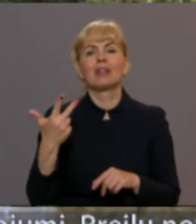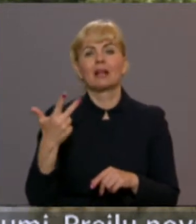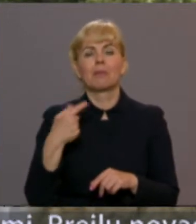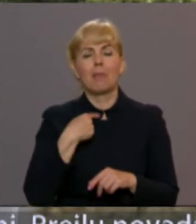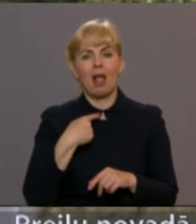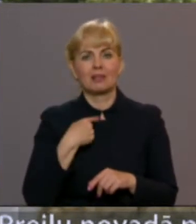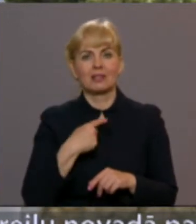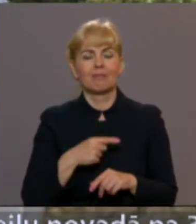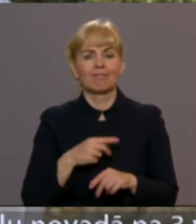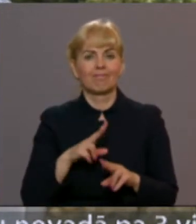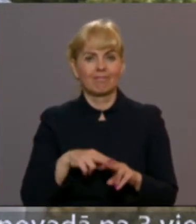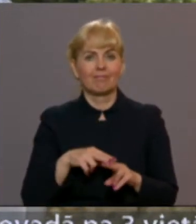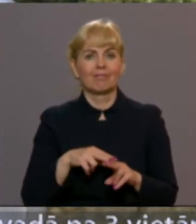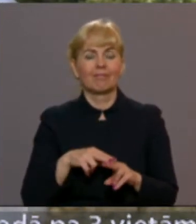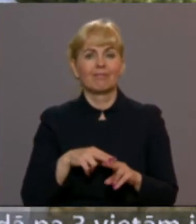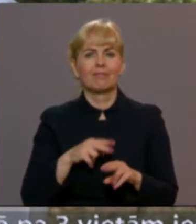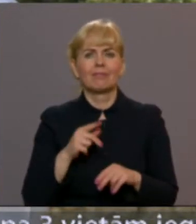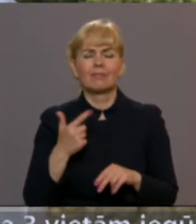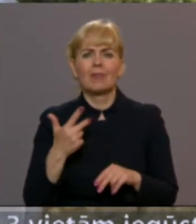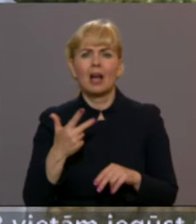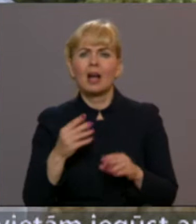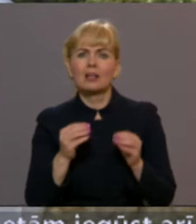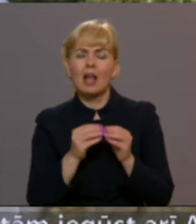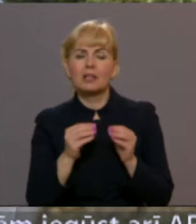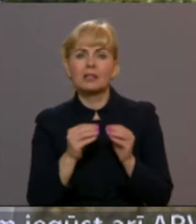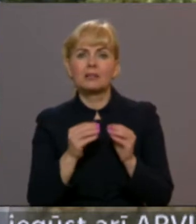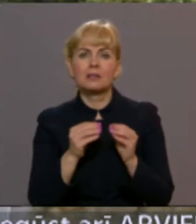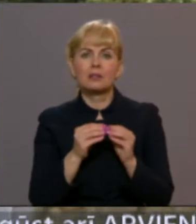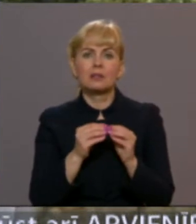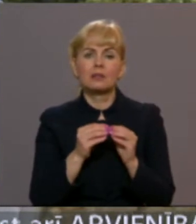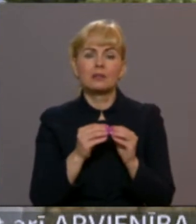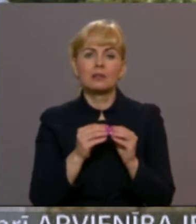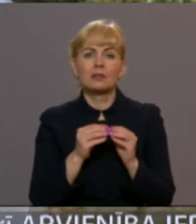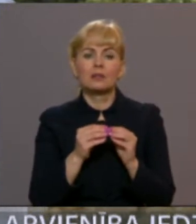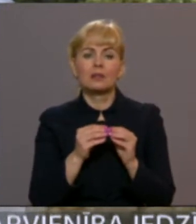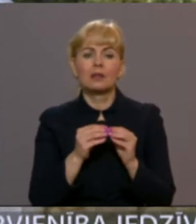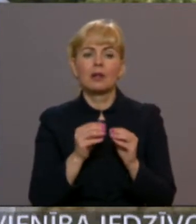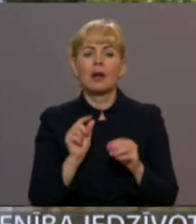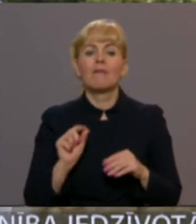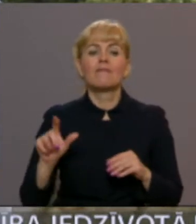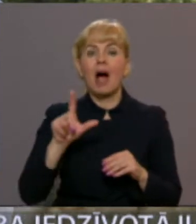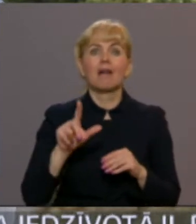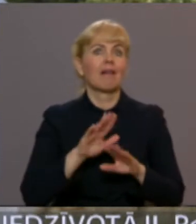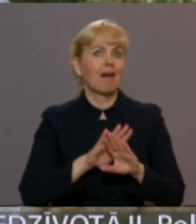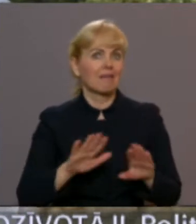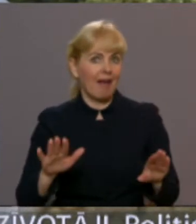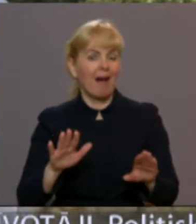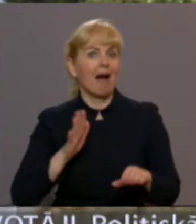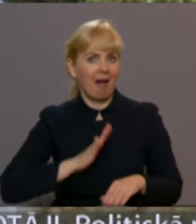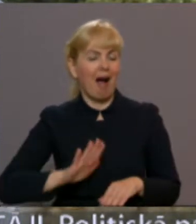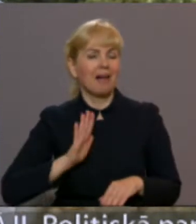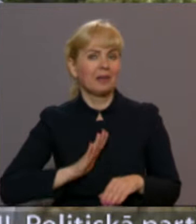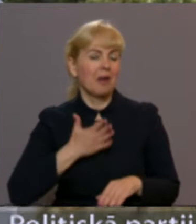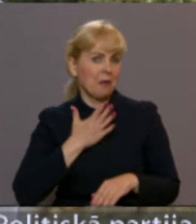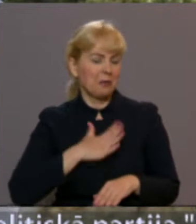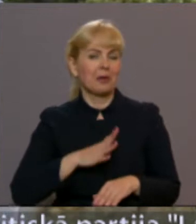balsīm. Bet tā tad ir desmit. Līdz ar to, tas ir vairāk nekā cerējām, un par to mēs